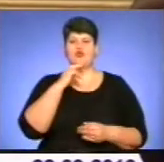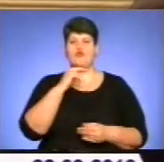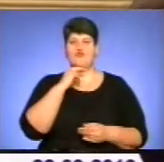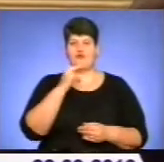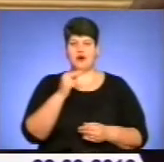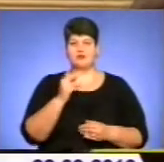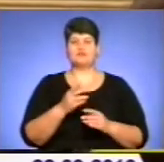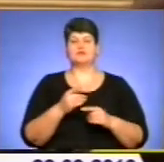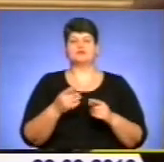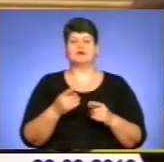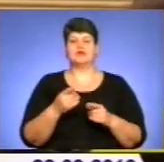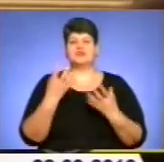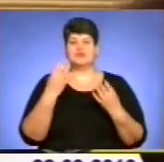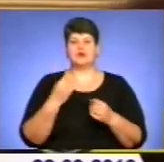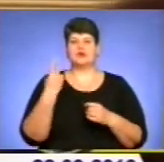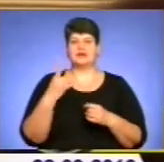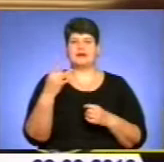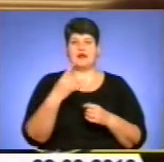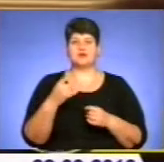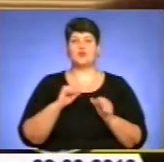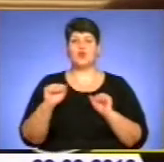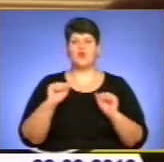черговий раз на це уряду.